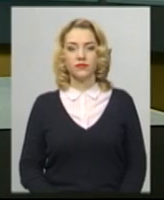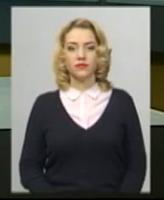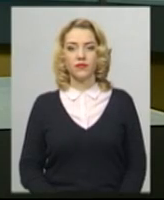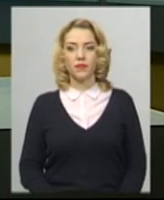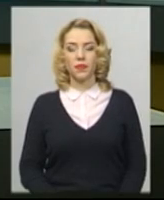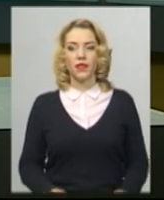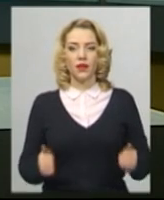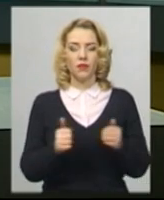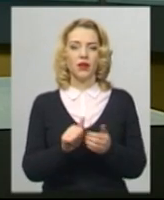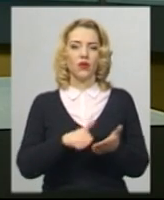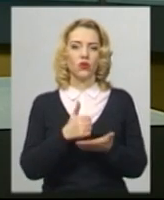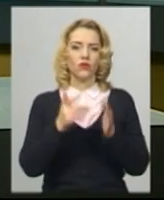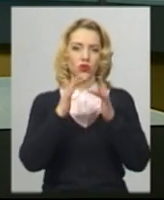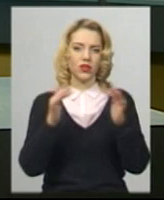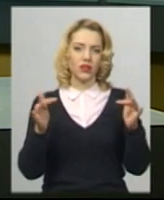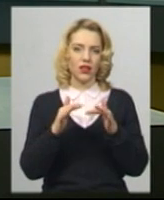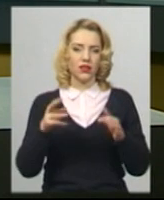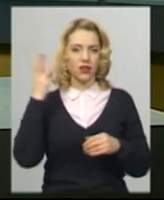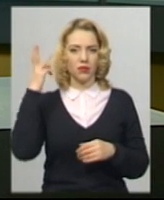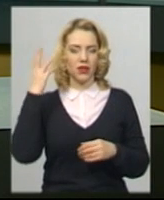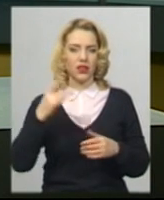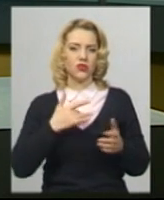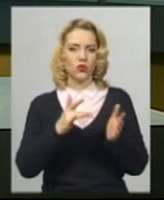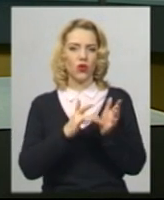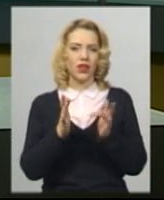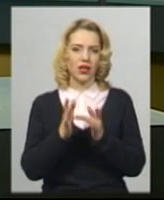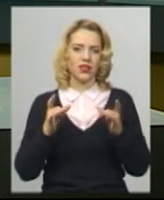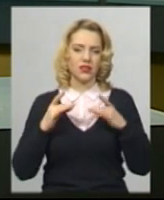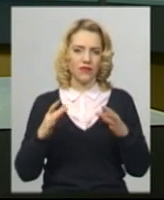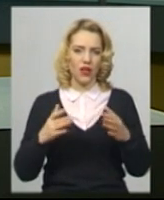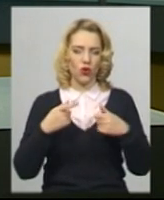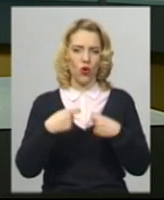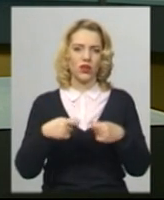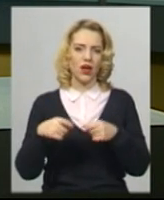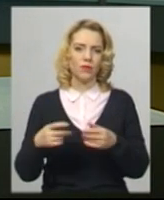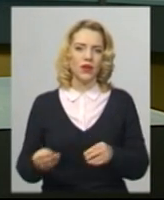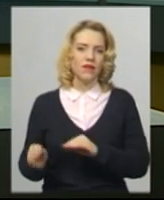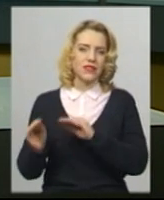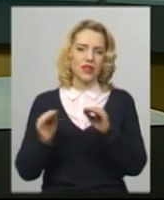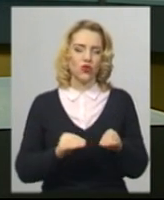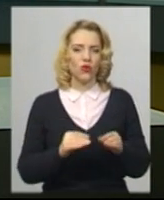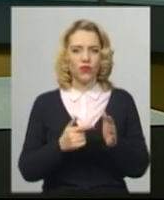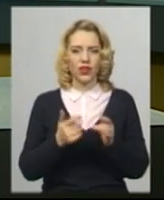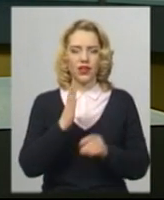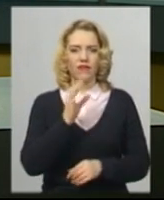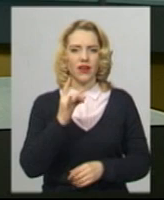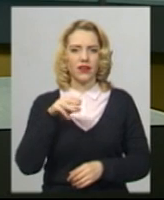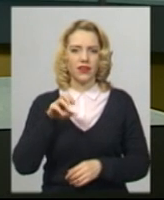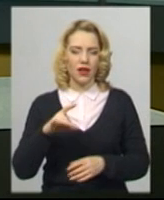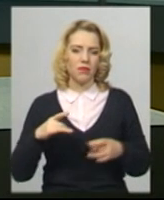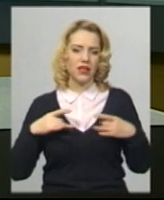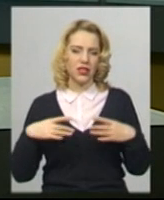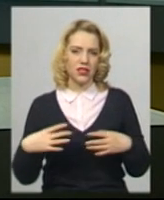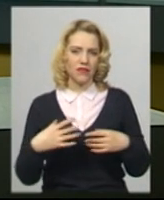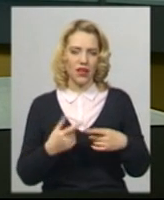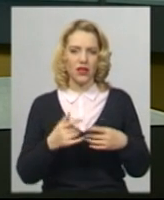Біля головної ялинки Хмельницького та Різдвяного ярмарку вчора встановили різдвяний вертеп та влаштували різдвяний концерт від Різдва